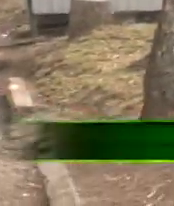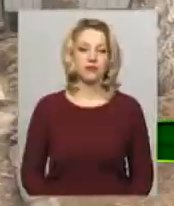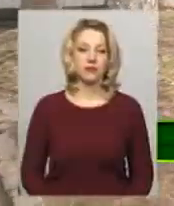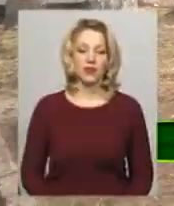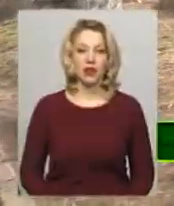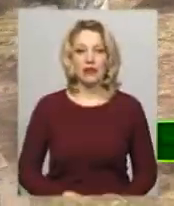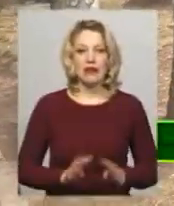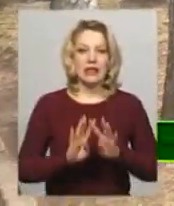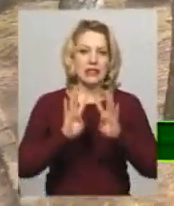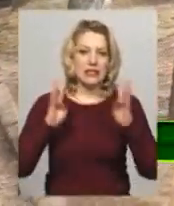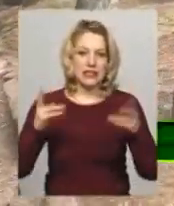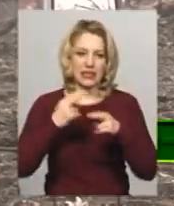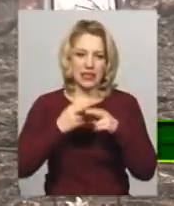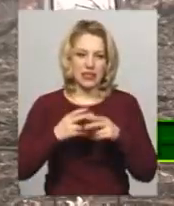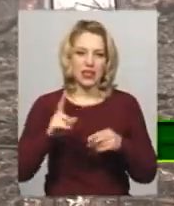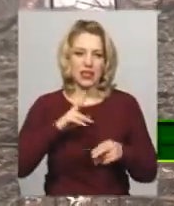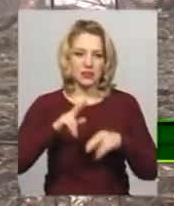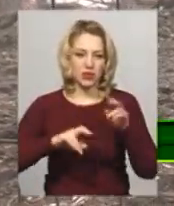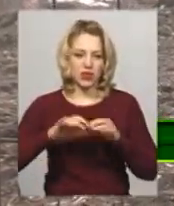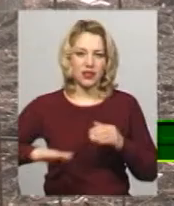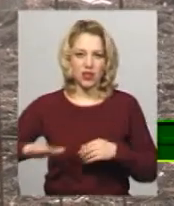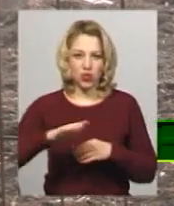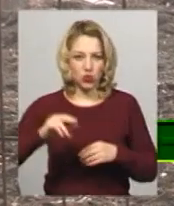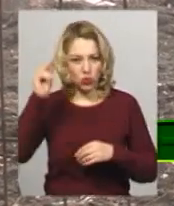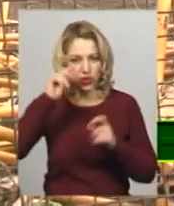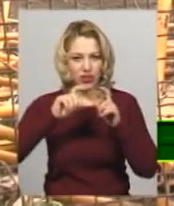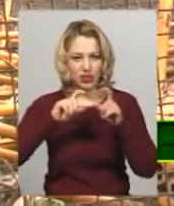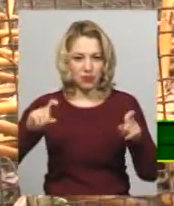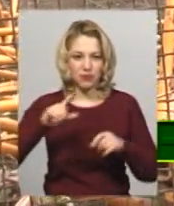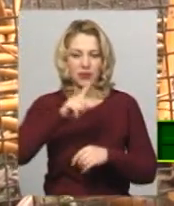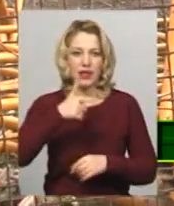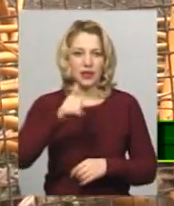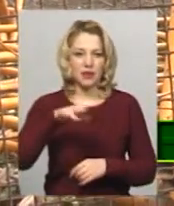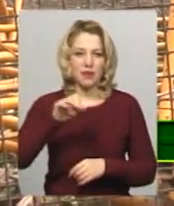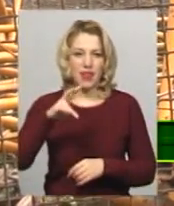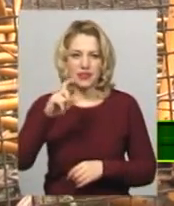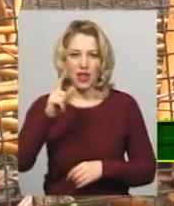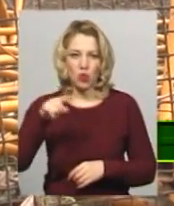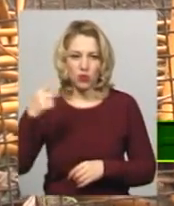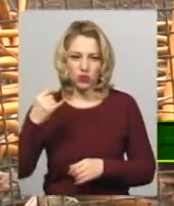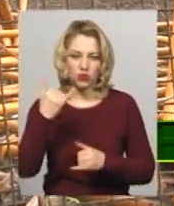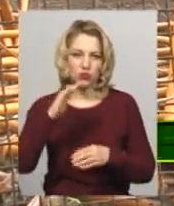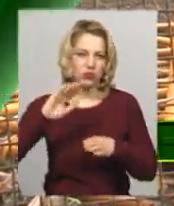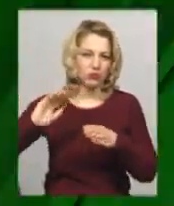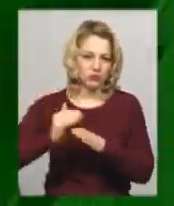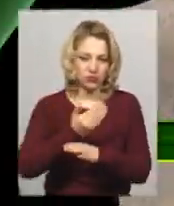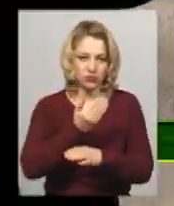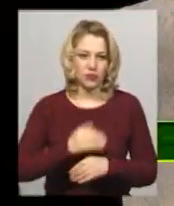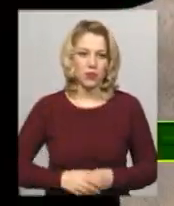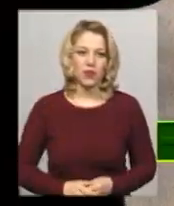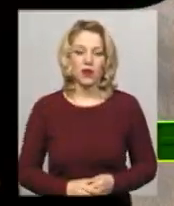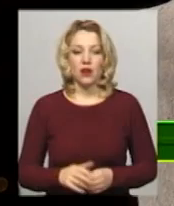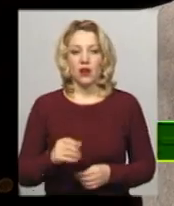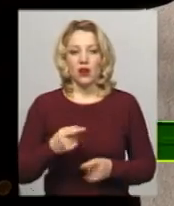Залізний паркан, який звели на частині території Хмельницької гімназії номер один через будівництво поруч, сьогодні повністю демонтували. У